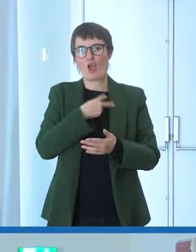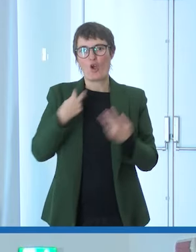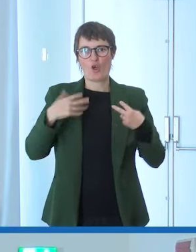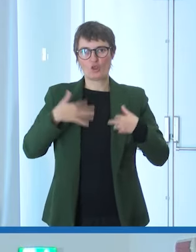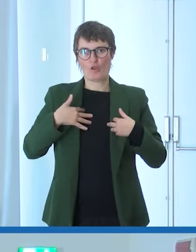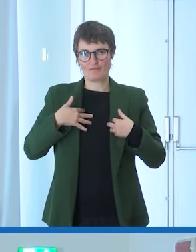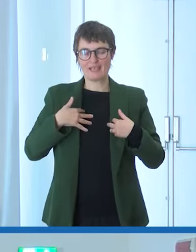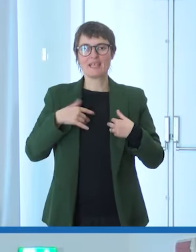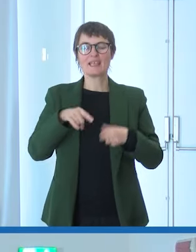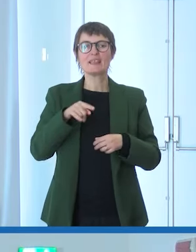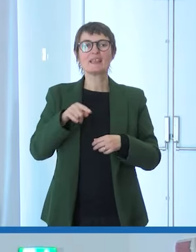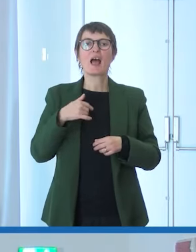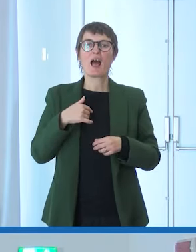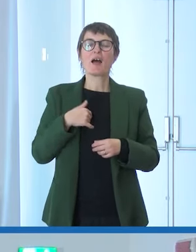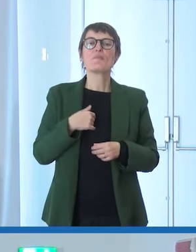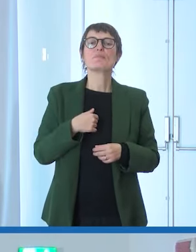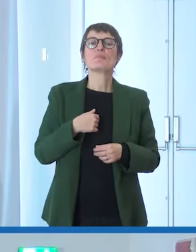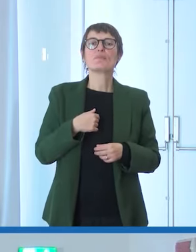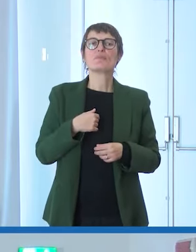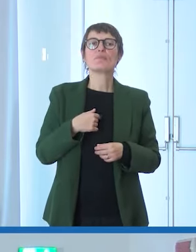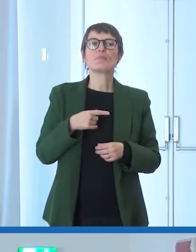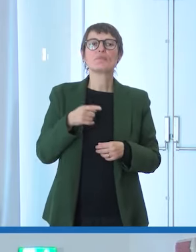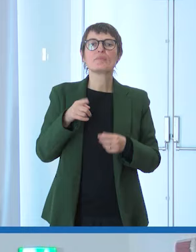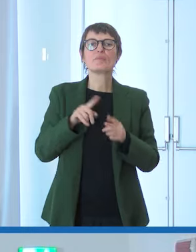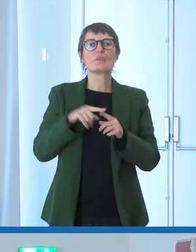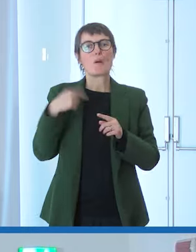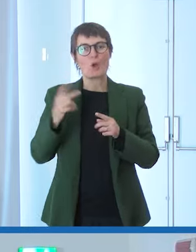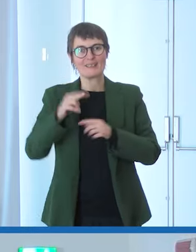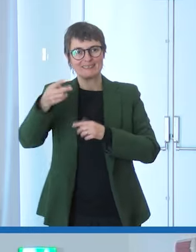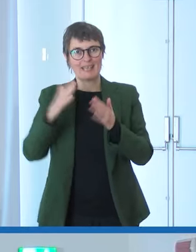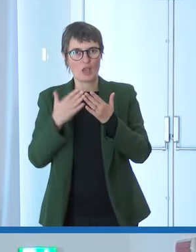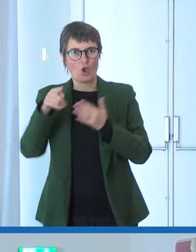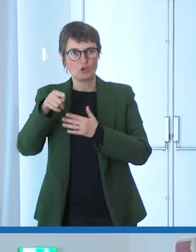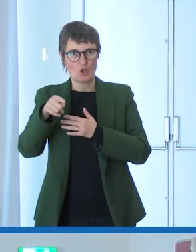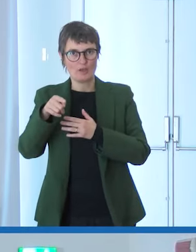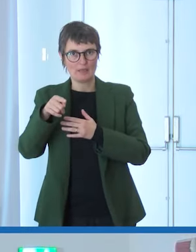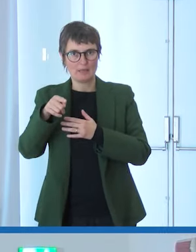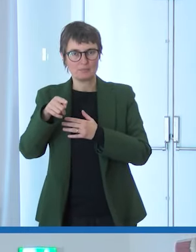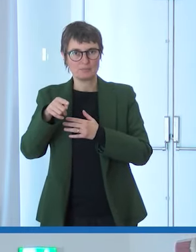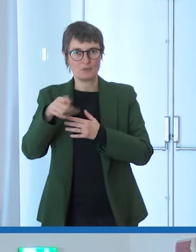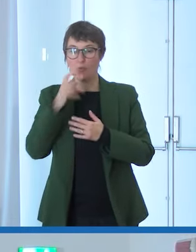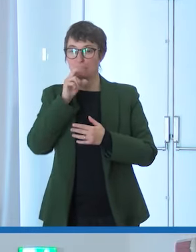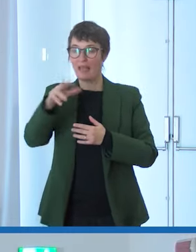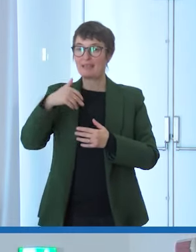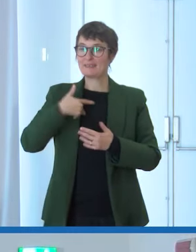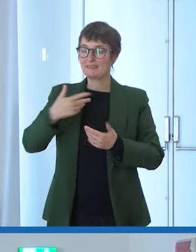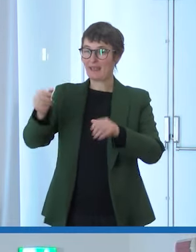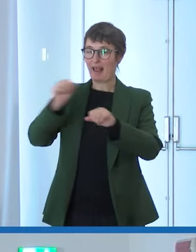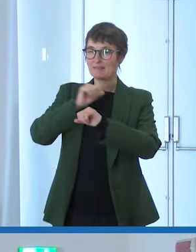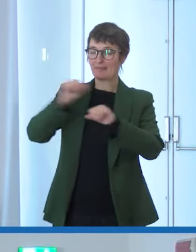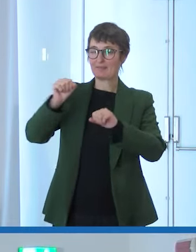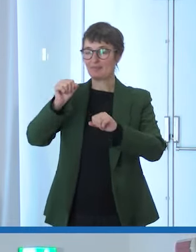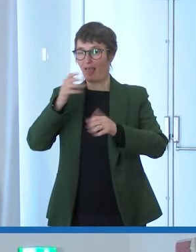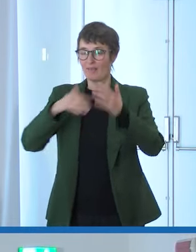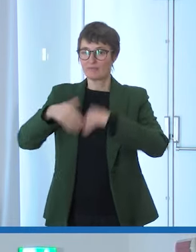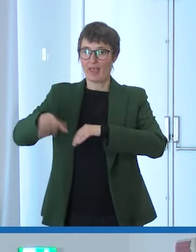quest'altro libro vai che sarebbe a mio segnale scatenato all'infermo questo libro qua a parte che è stato in classifica per molto tempo è una